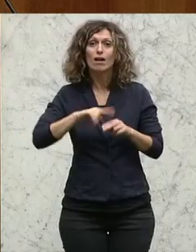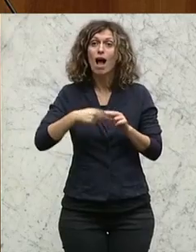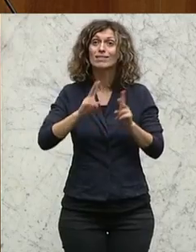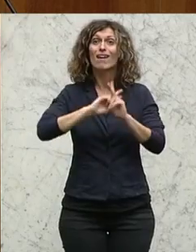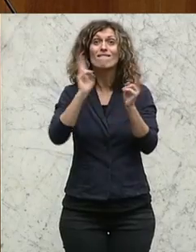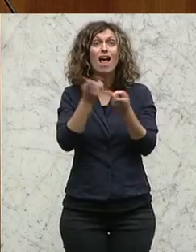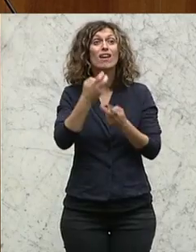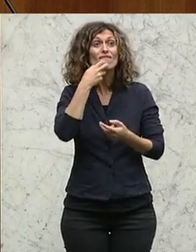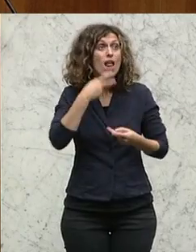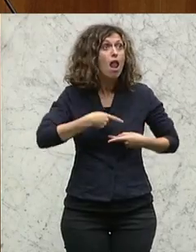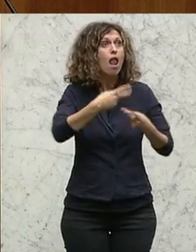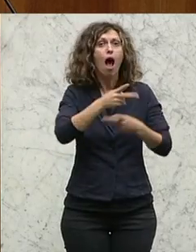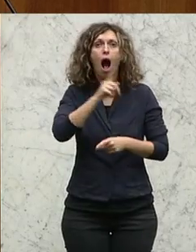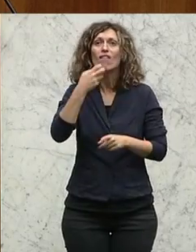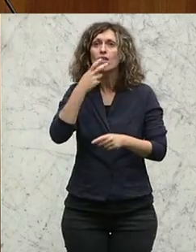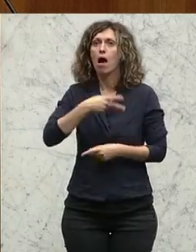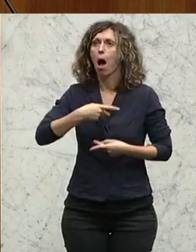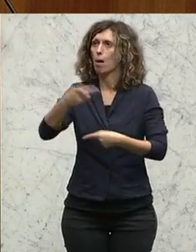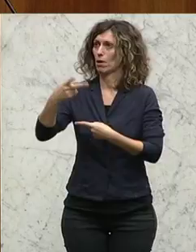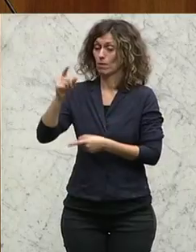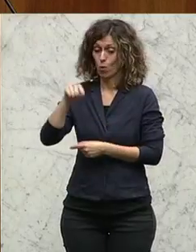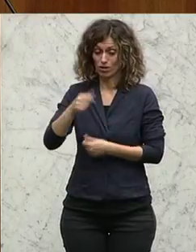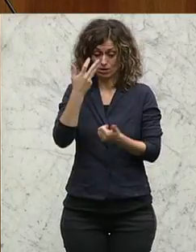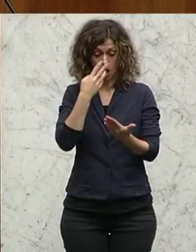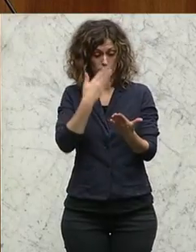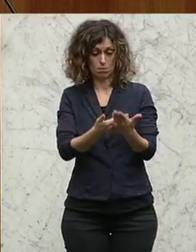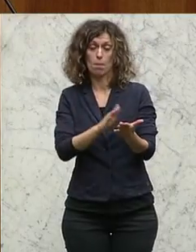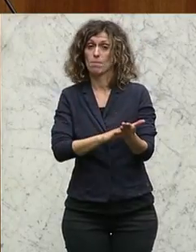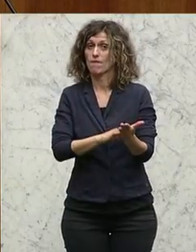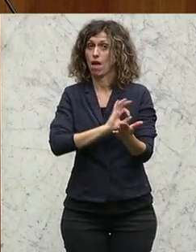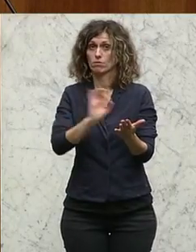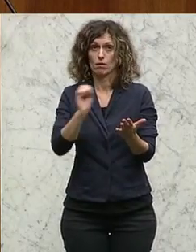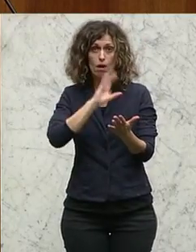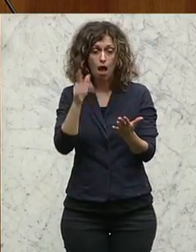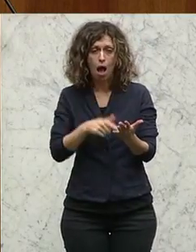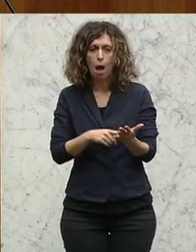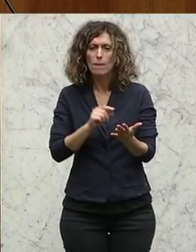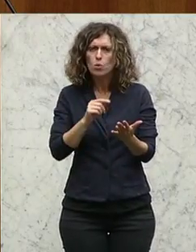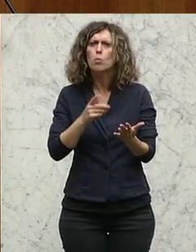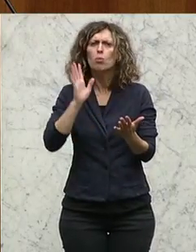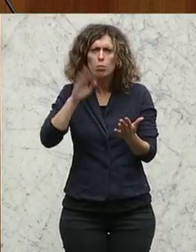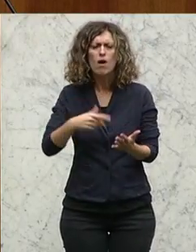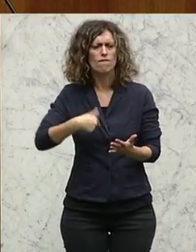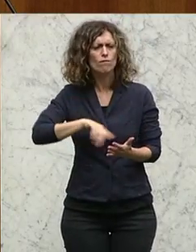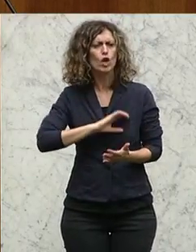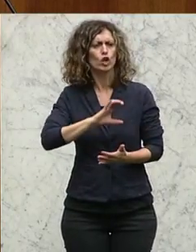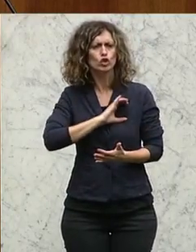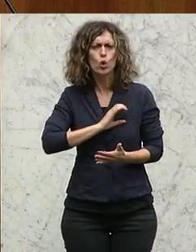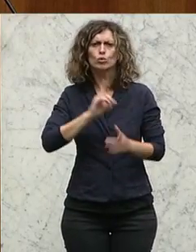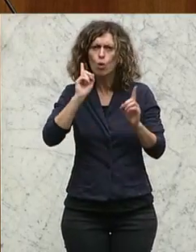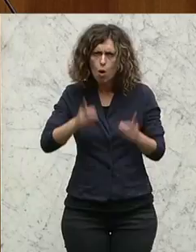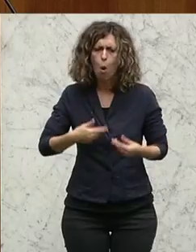gefragt waren wie noch nie. Das sagen ja diese Zahlen ganz eindeutig. Und ich sage es, wirklich ergreifen wir doch die Chance, die